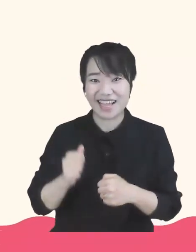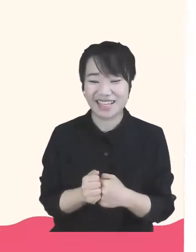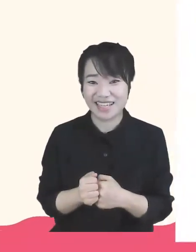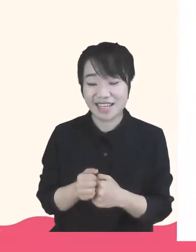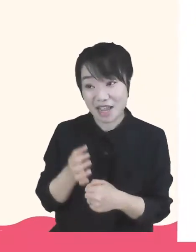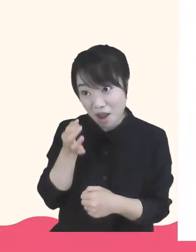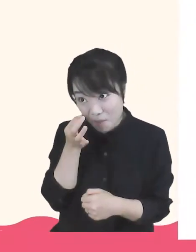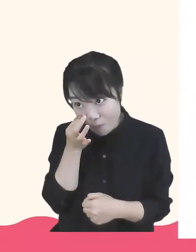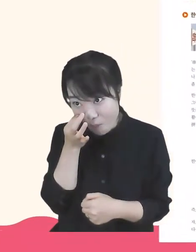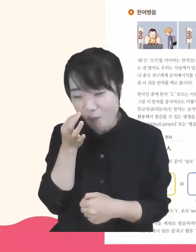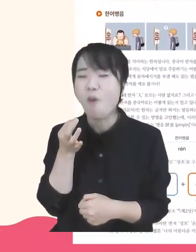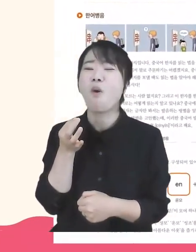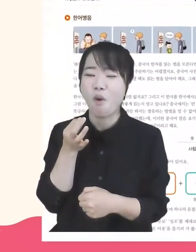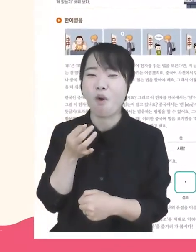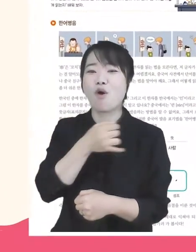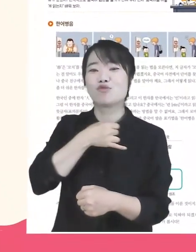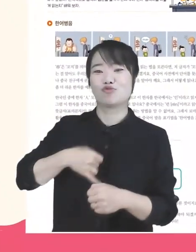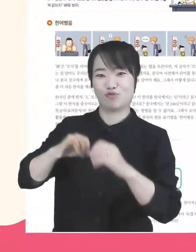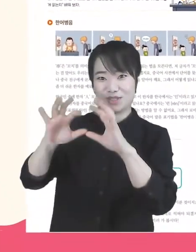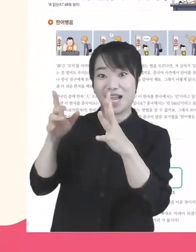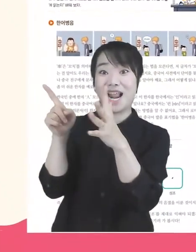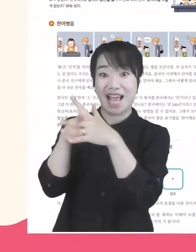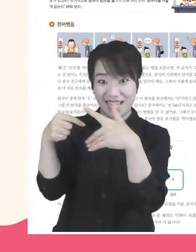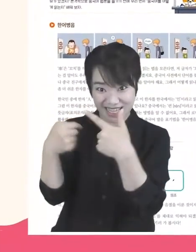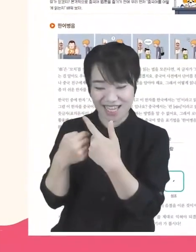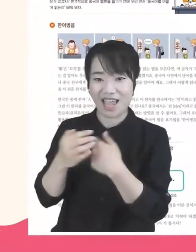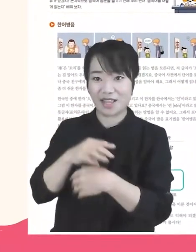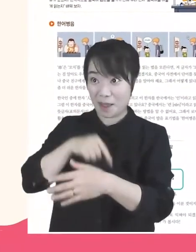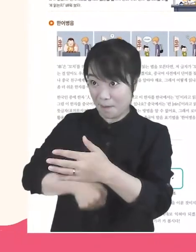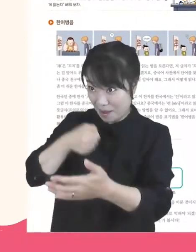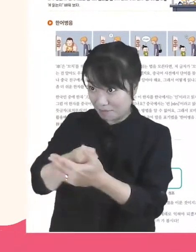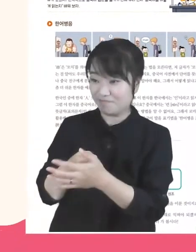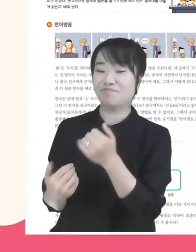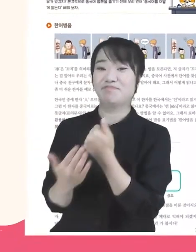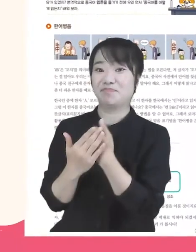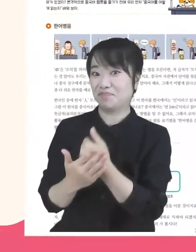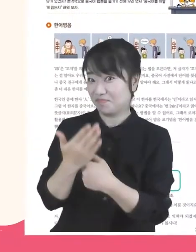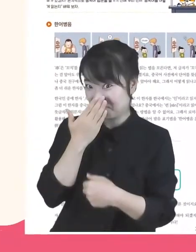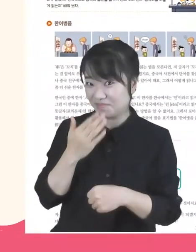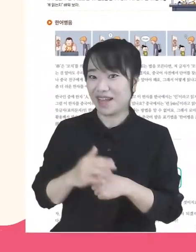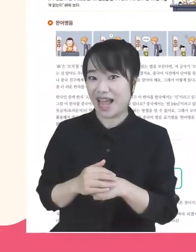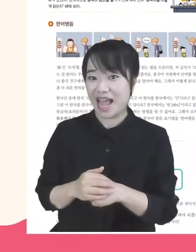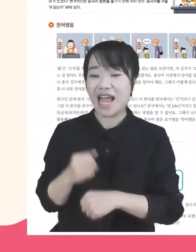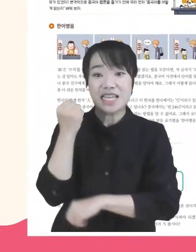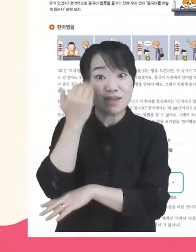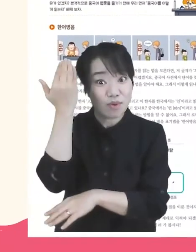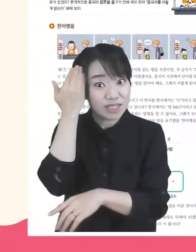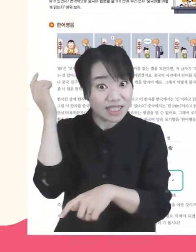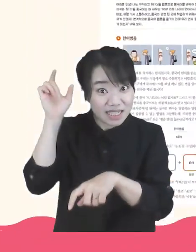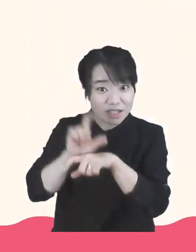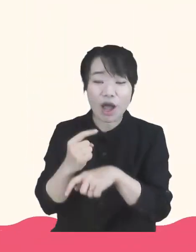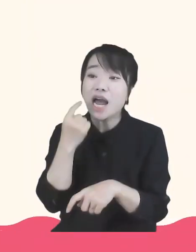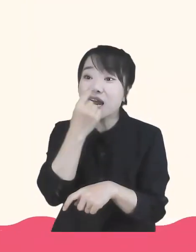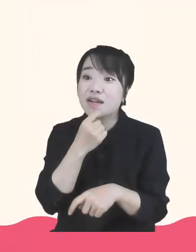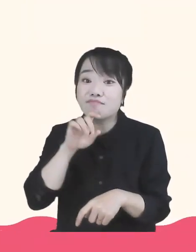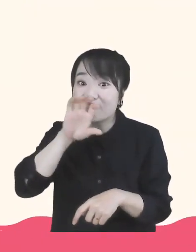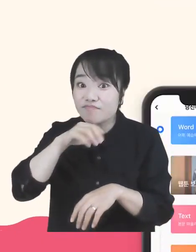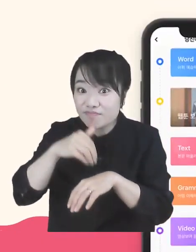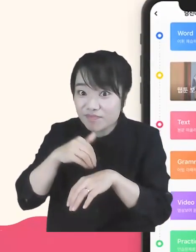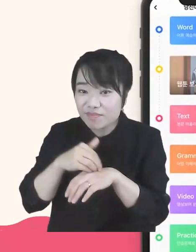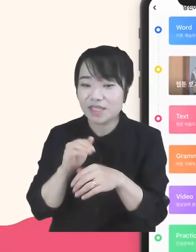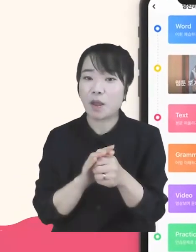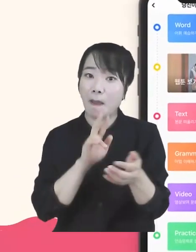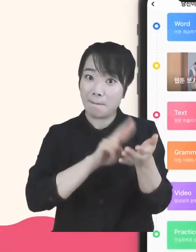이야기를 읽고 중국이란 나라를 이해하며 학습 의욕을 다져보세요. 중국어 기본 지식 더하기 발음 학습 더하기,